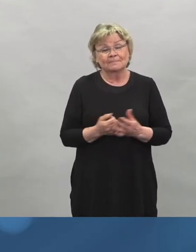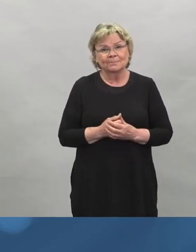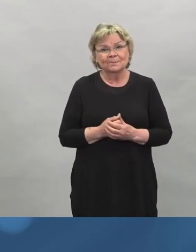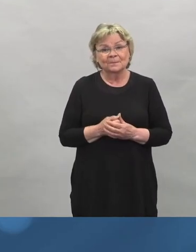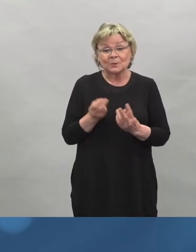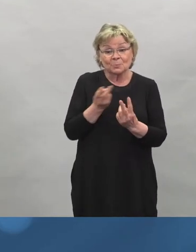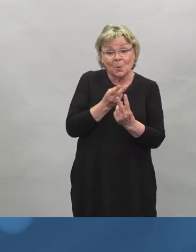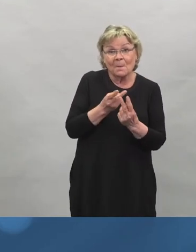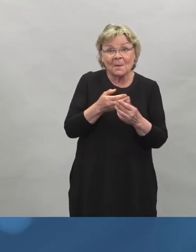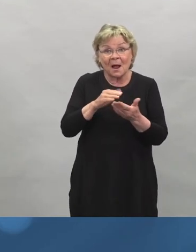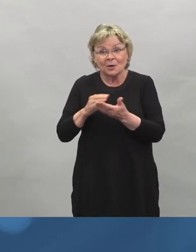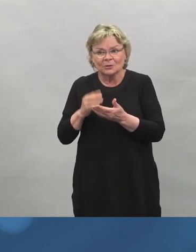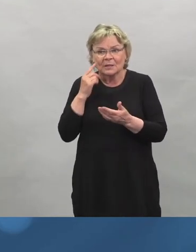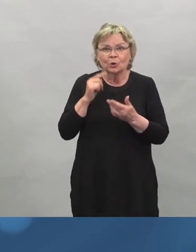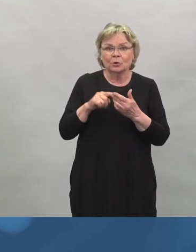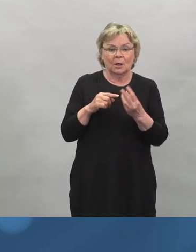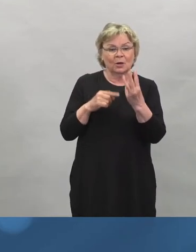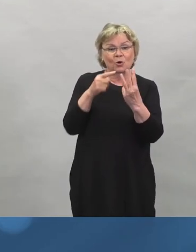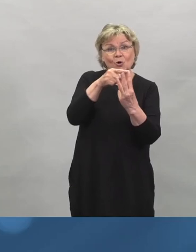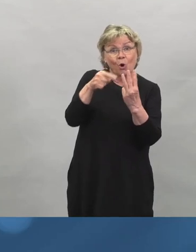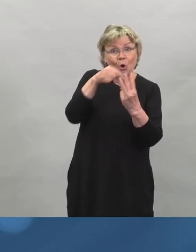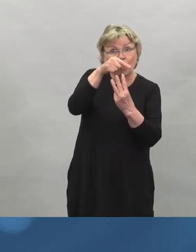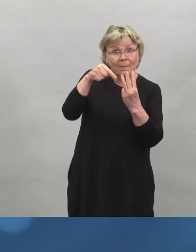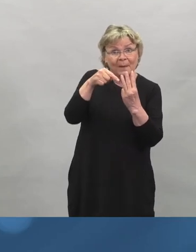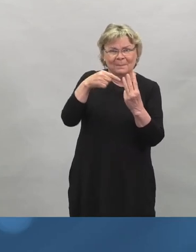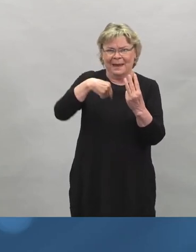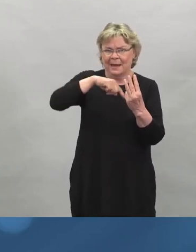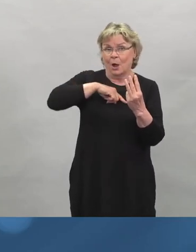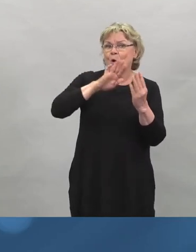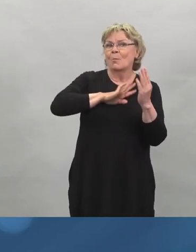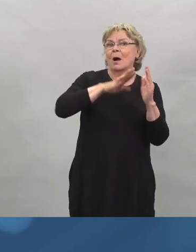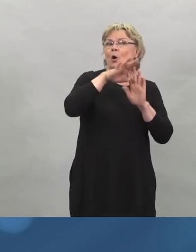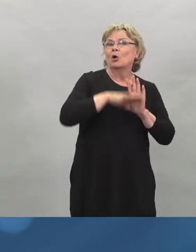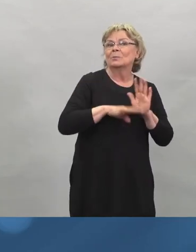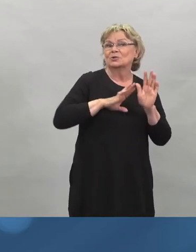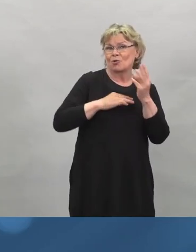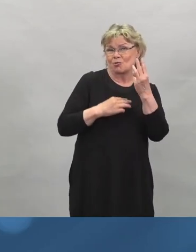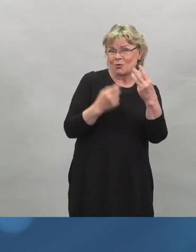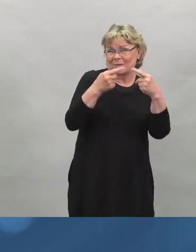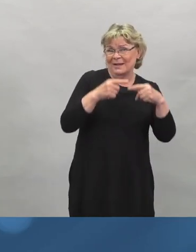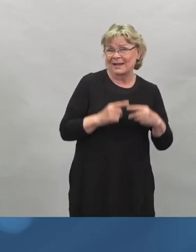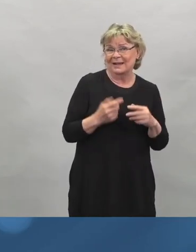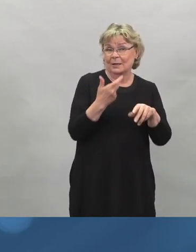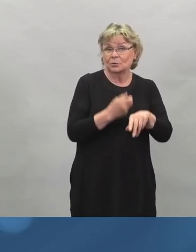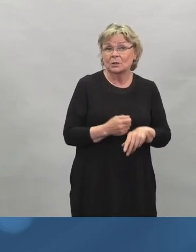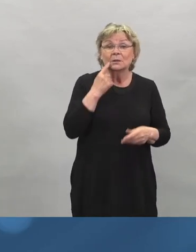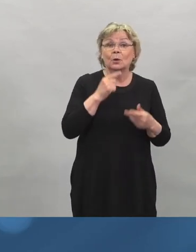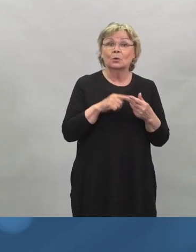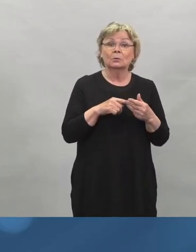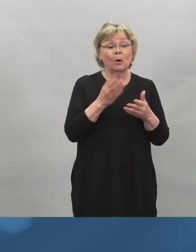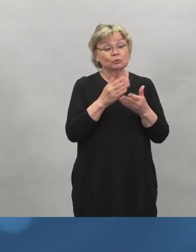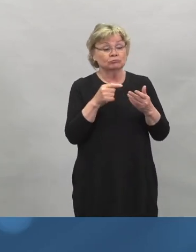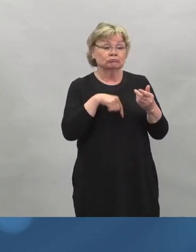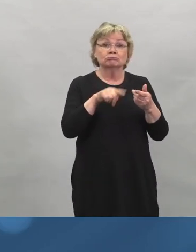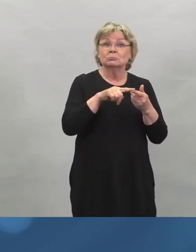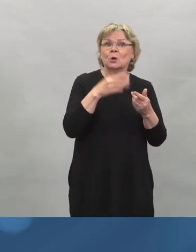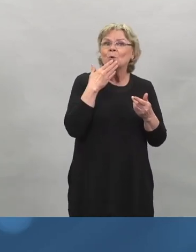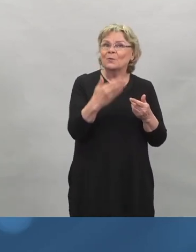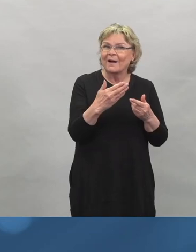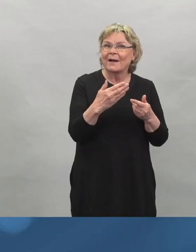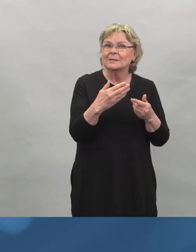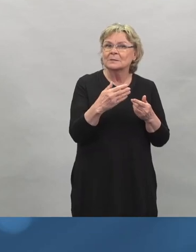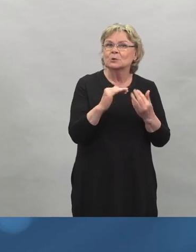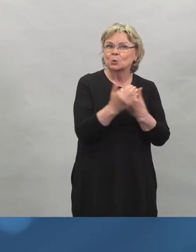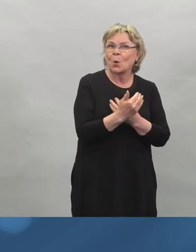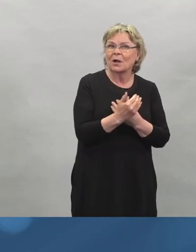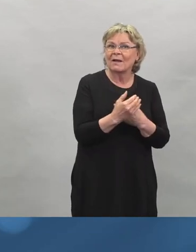näillä molemmilla rokotteilla tai näillä kolmilla rokotteilla, mitä meillä on ohjelmassa, niin ensimmäisellä annoksella saadaan jo oikein hyvä suoja vakavaa